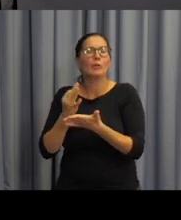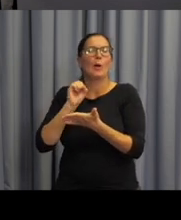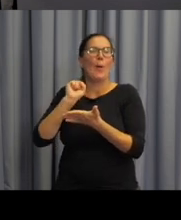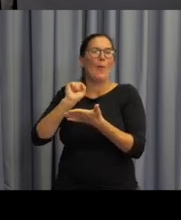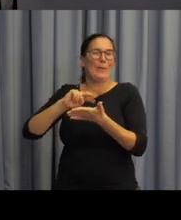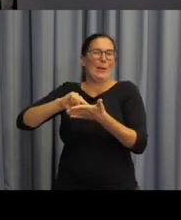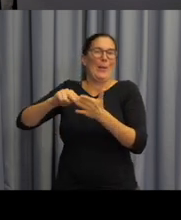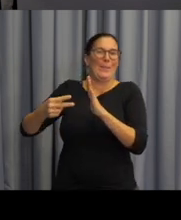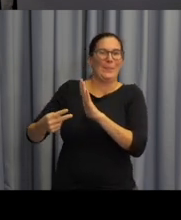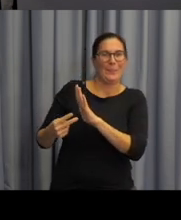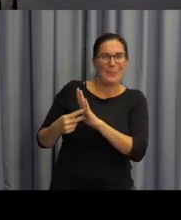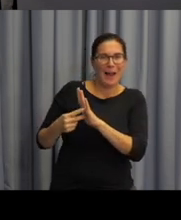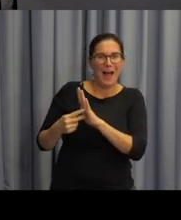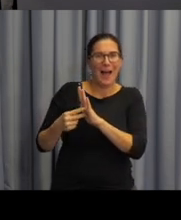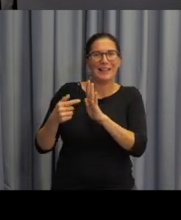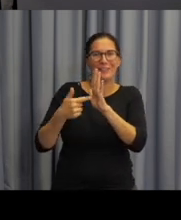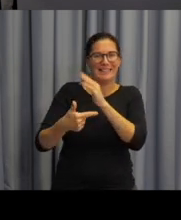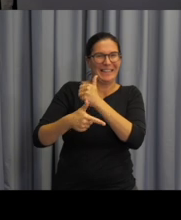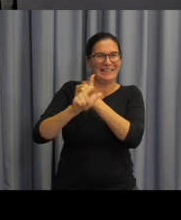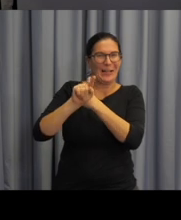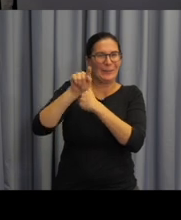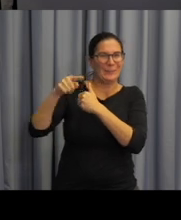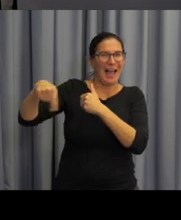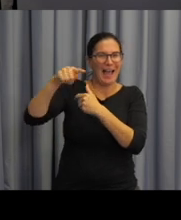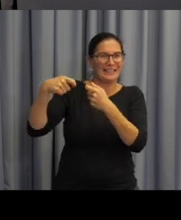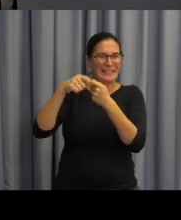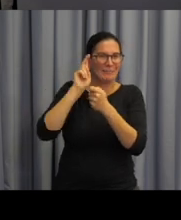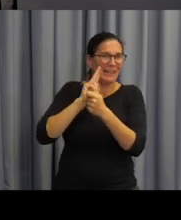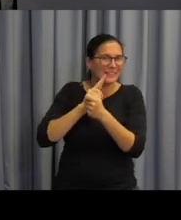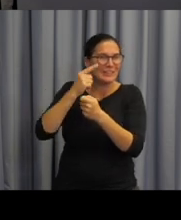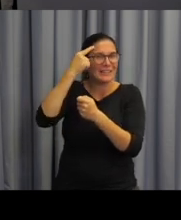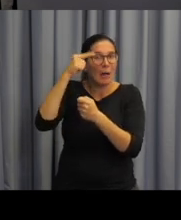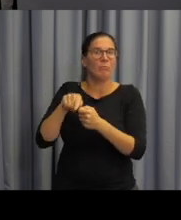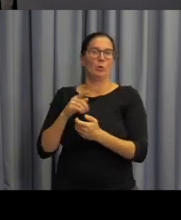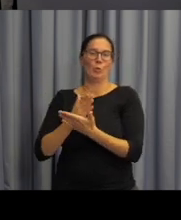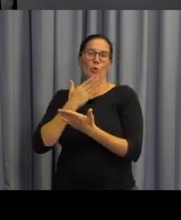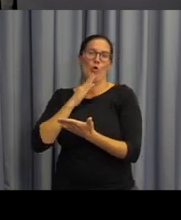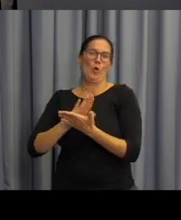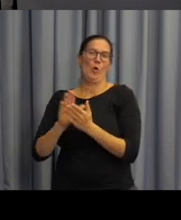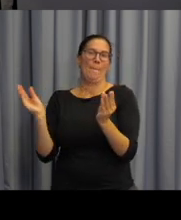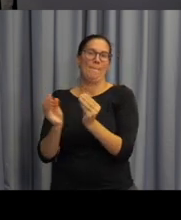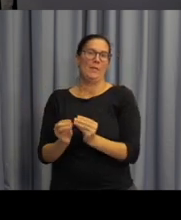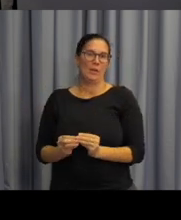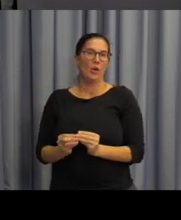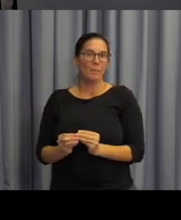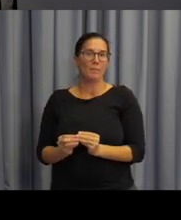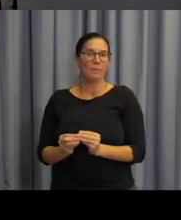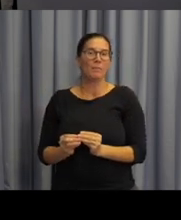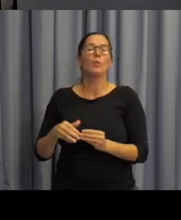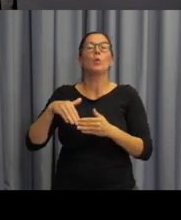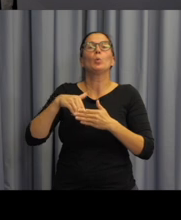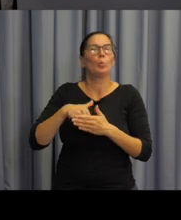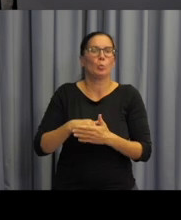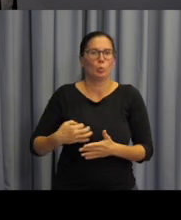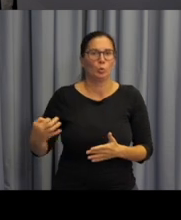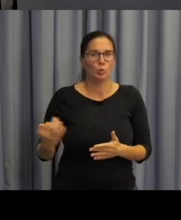plánované úkoly, které v tom roce 2017 si kolegové stanovily a to především věci, které